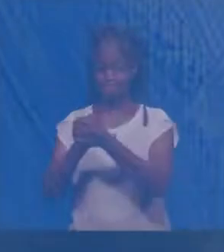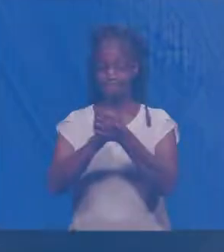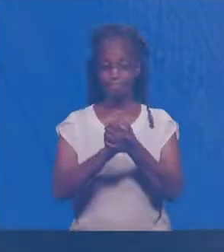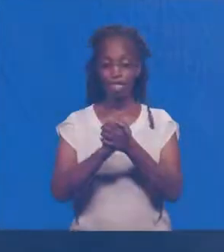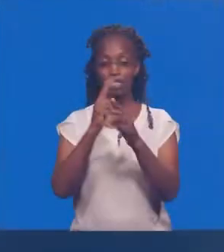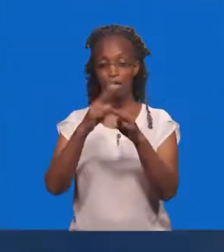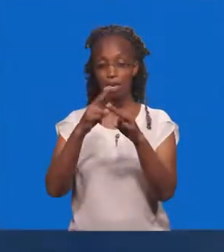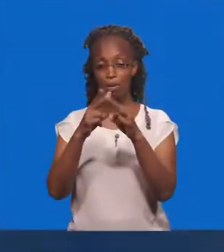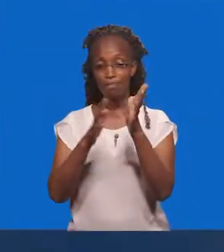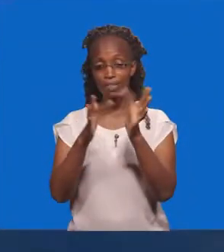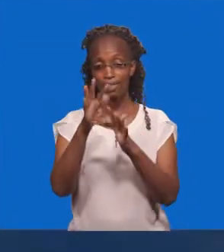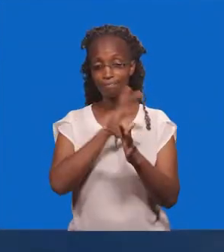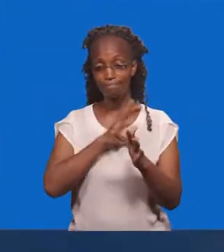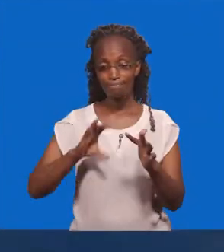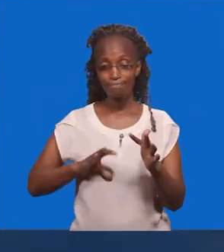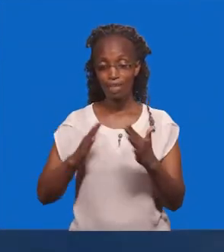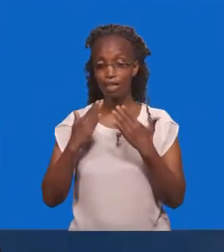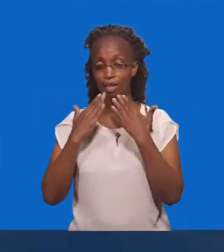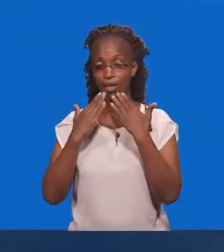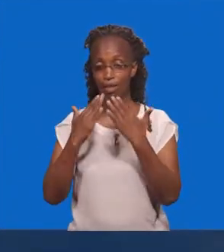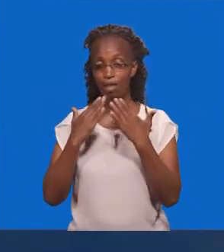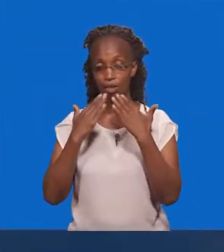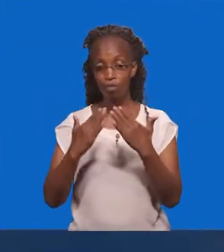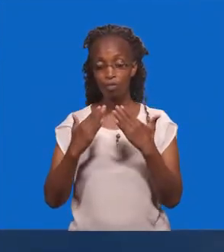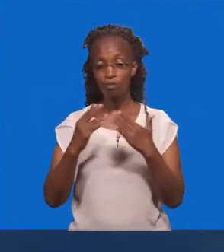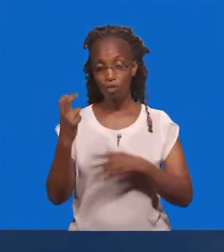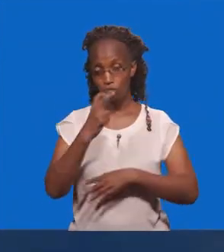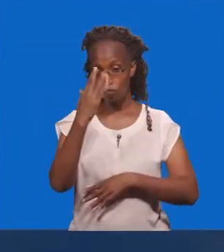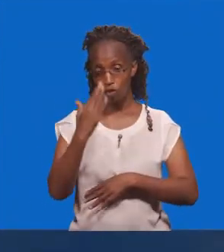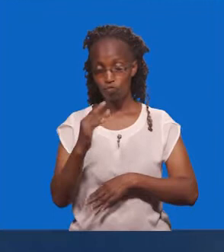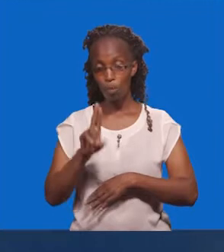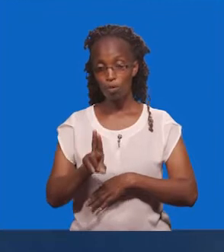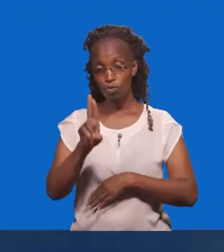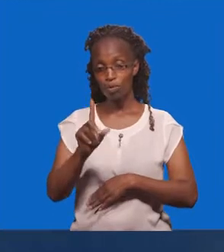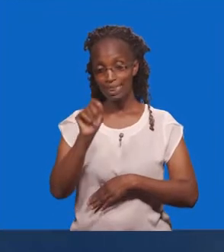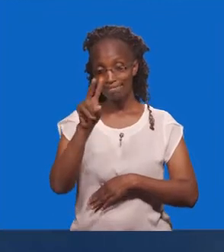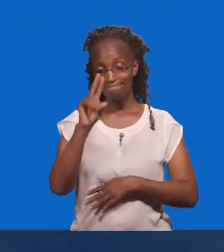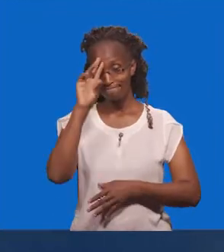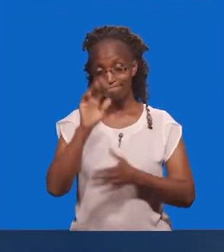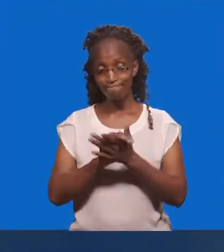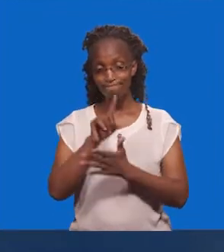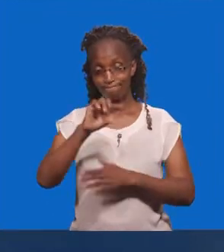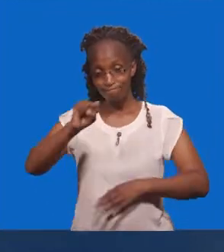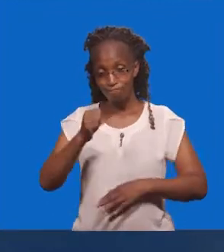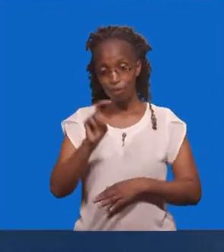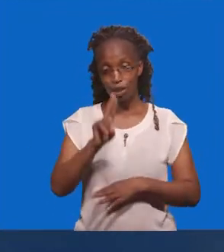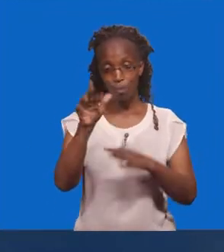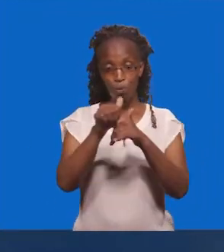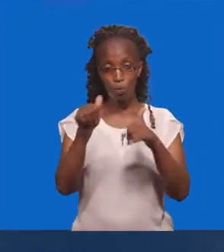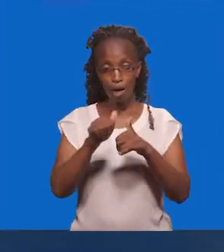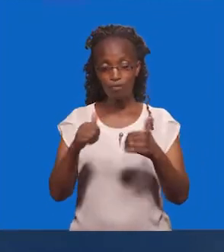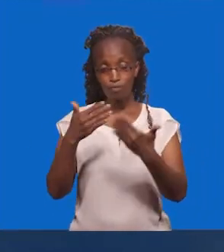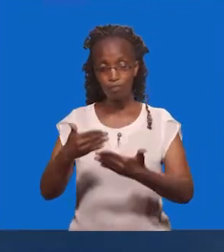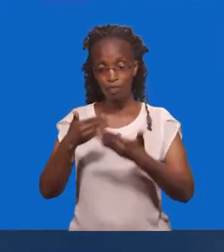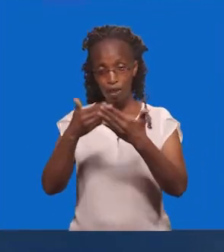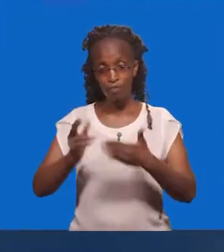Na kusalimu katika jina la Yesu Kristo, ujambo mpendo mtazamaji wa Undugu TV na mini ya kwamba umiamuka salama, mungu